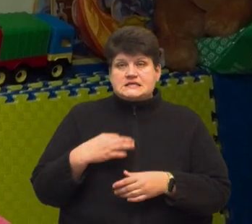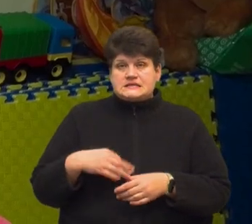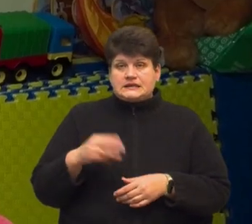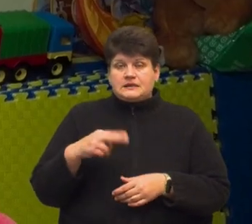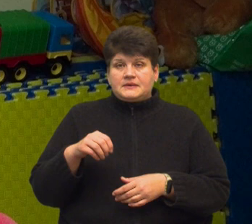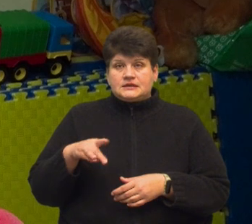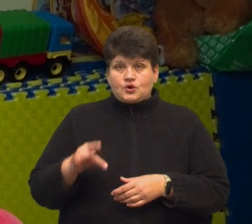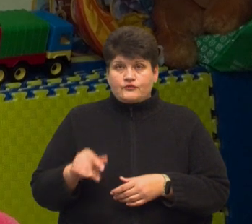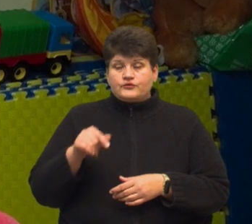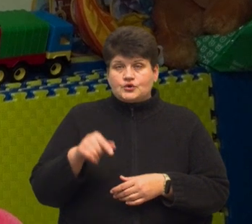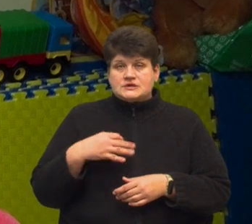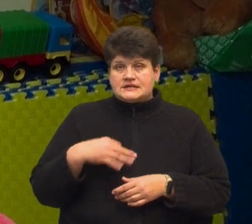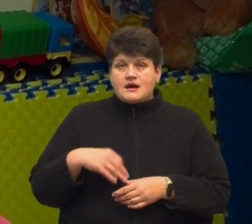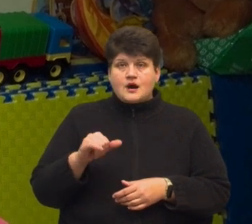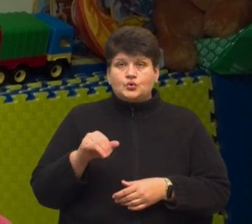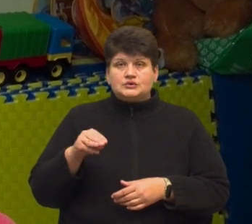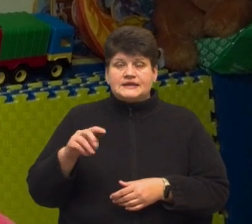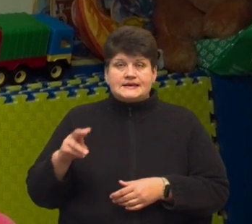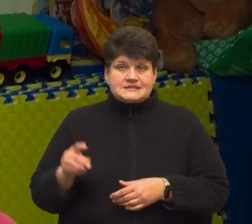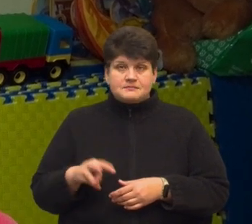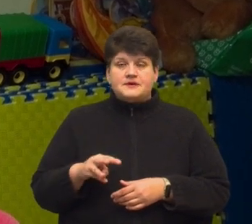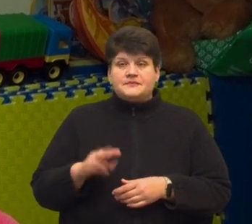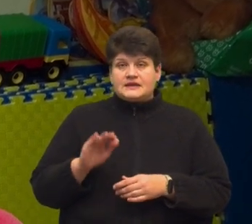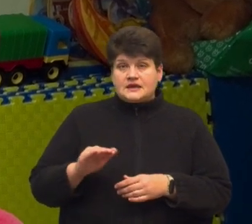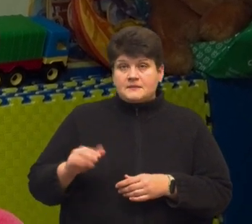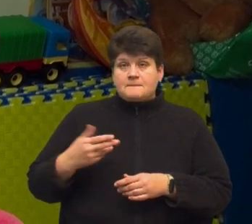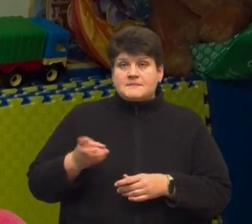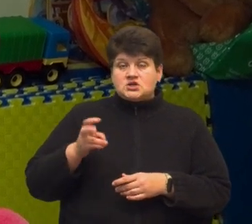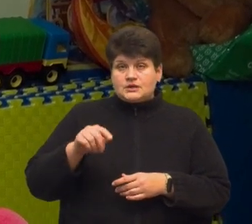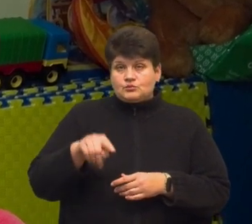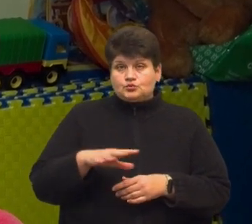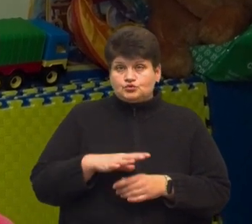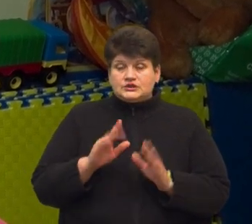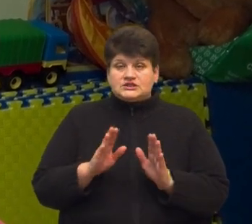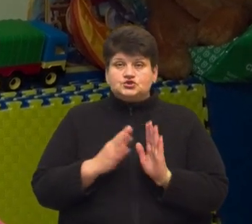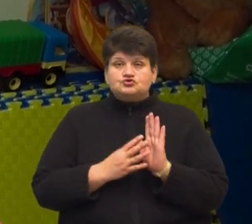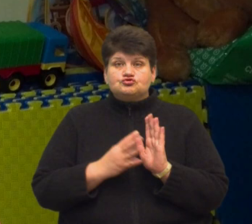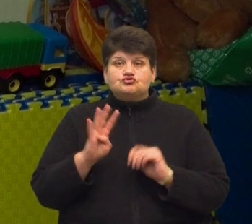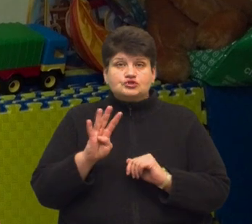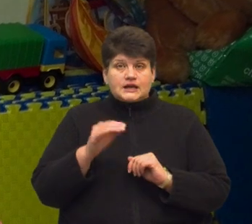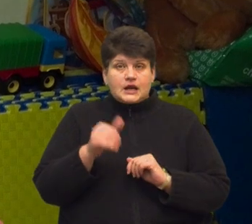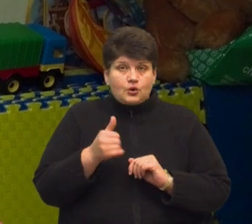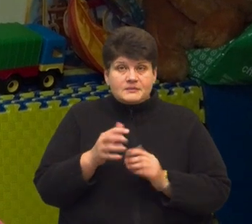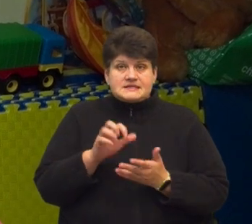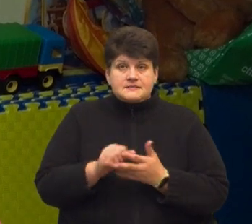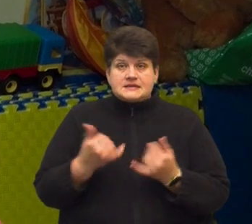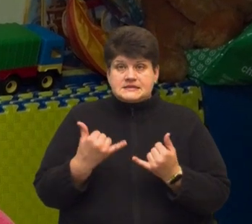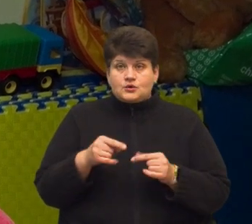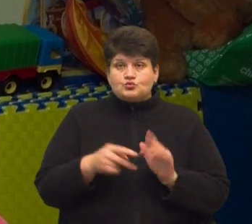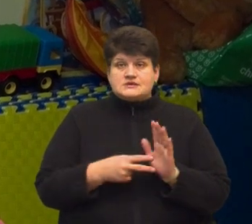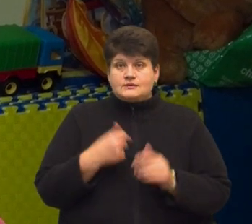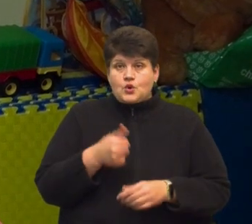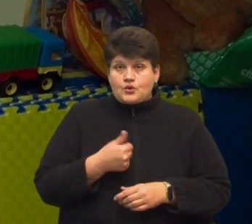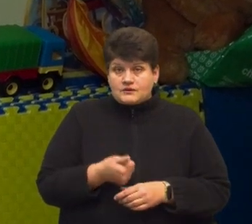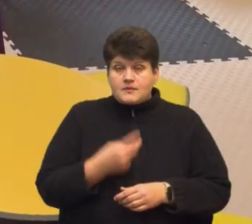сина аутизм, дитячий аутизм. Ми прийшли, тут йому було ще 4 роки, ми займаємося йому 7 років,